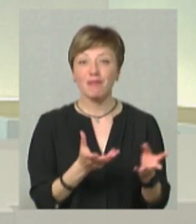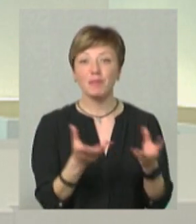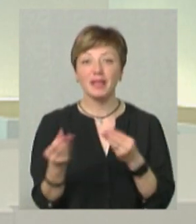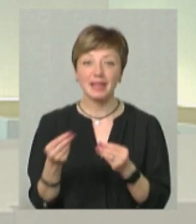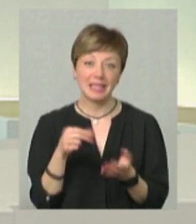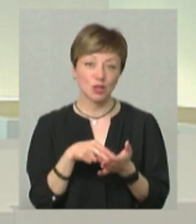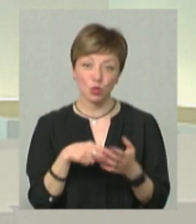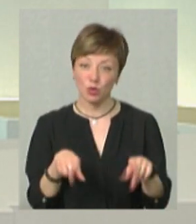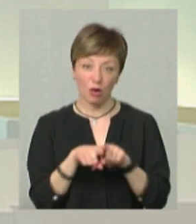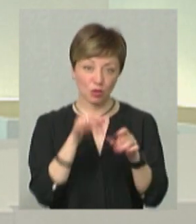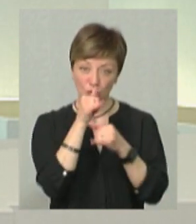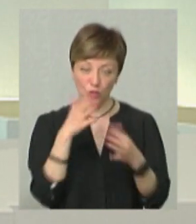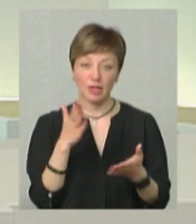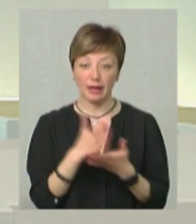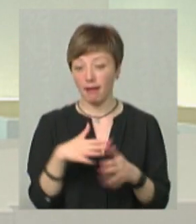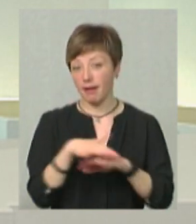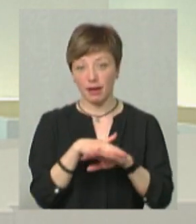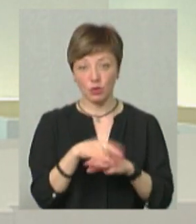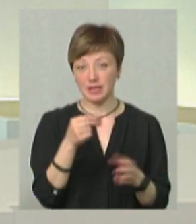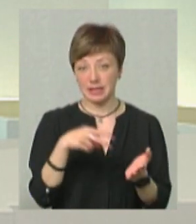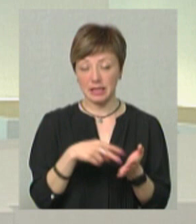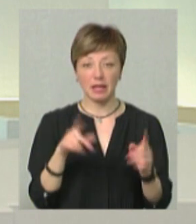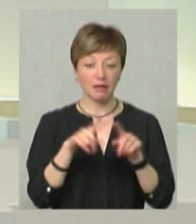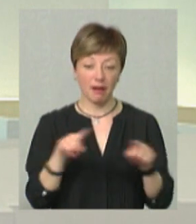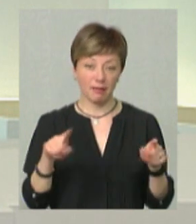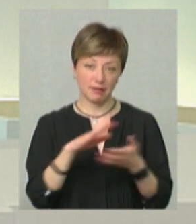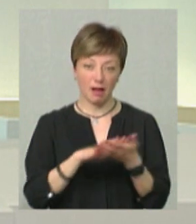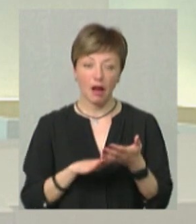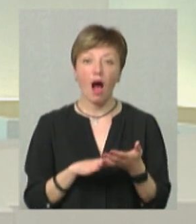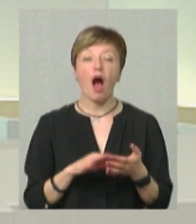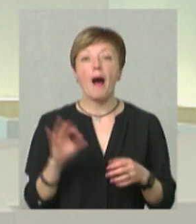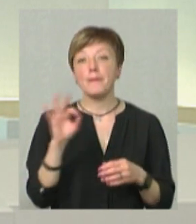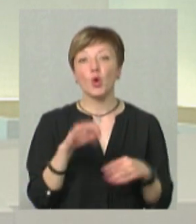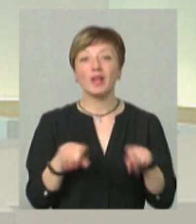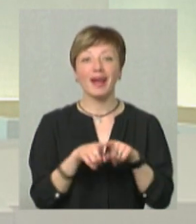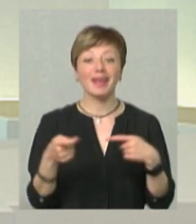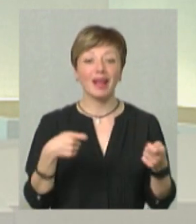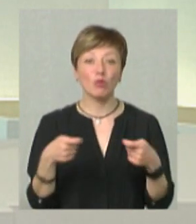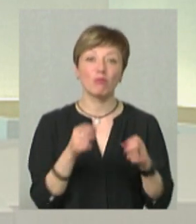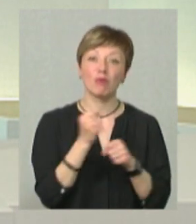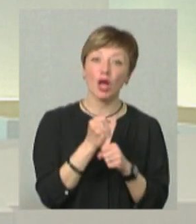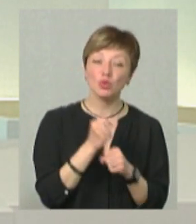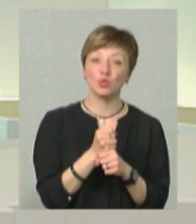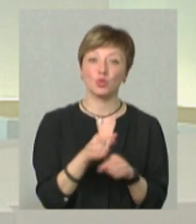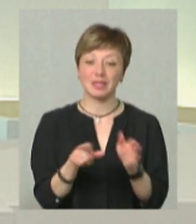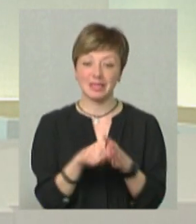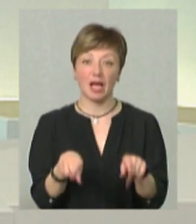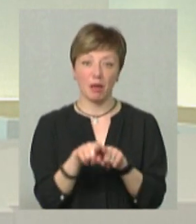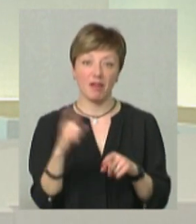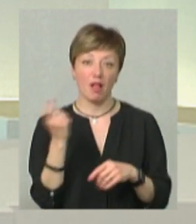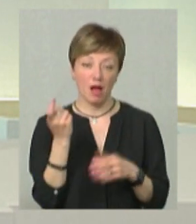на ціну також не можемо. Є ринок, риночні ціни і так далі. Стосовно таких ріелторів, які працюють з такими